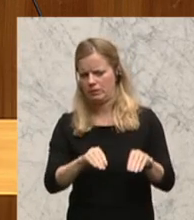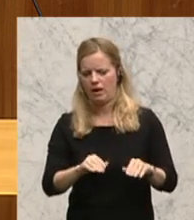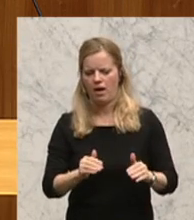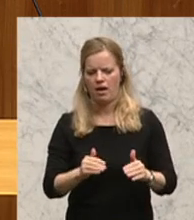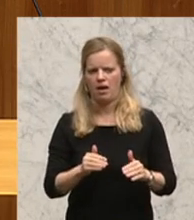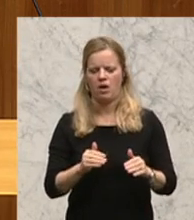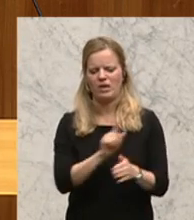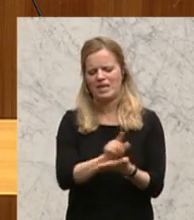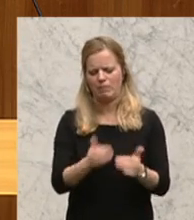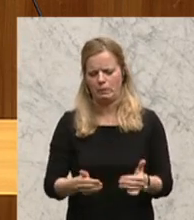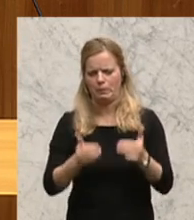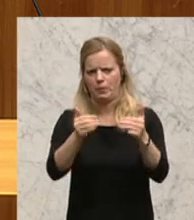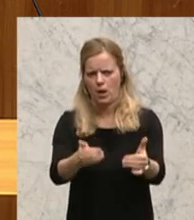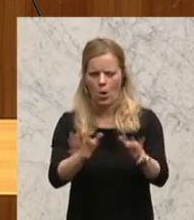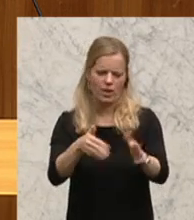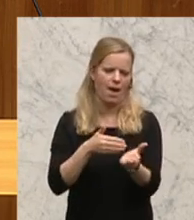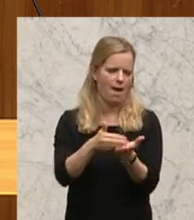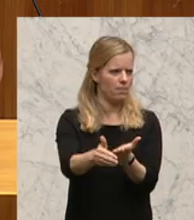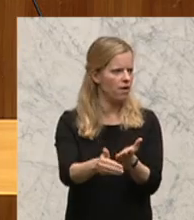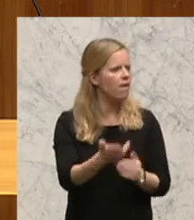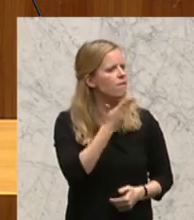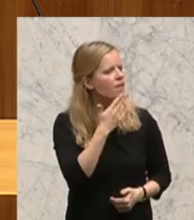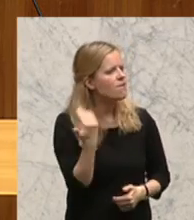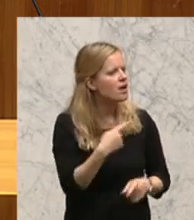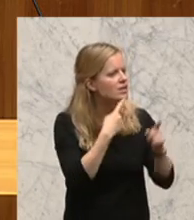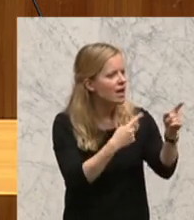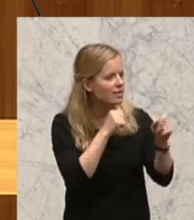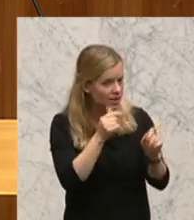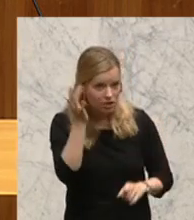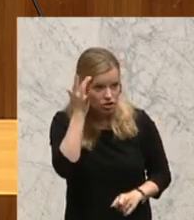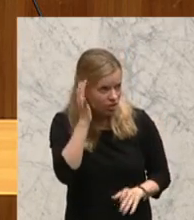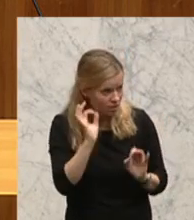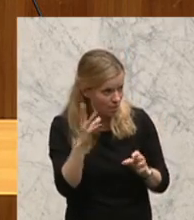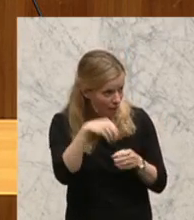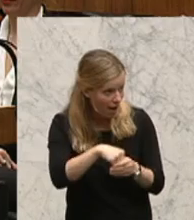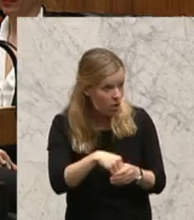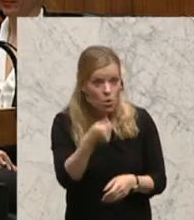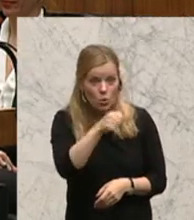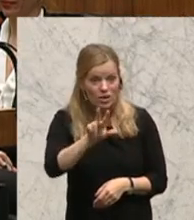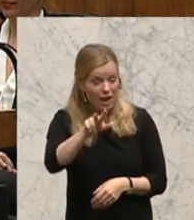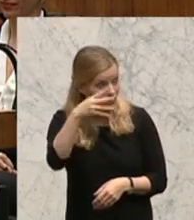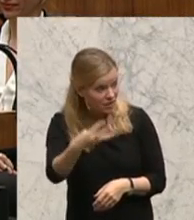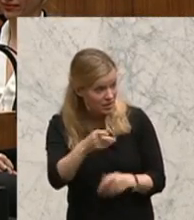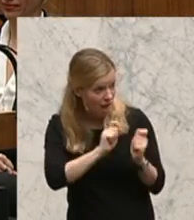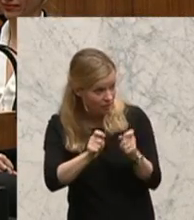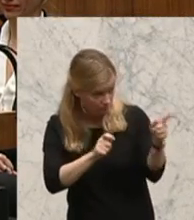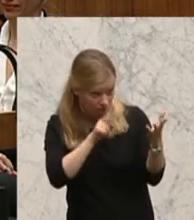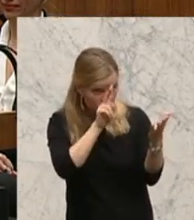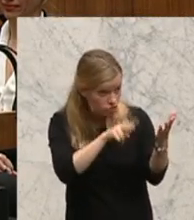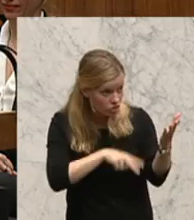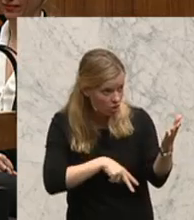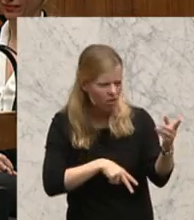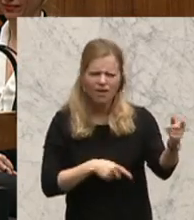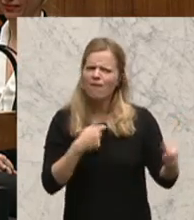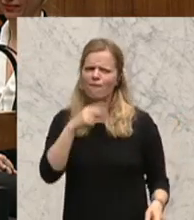Wer hat das gesagt, da ist nichts Gescheites dabei? Haben Sie sich die 143 Anträge angeschaut, Herr Kollege? Ich finde das allerhand, liebe